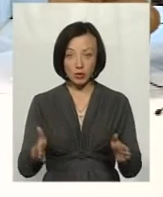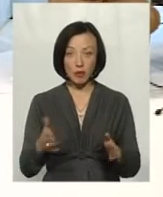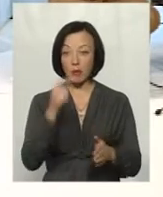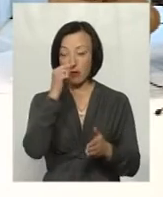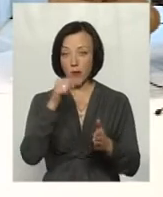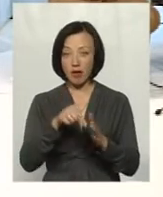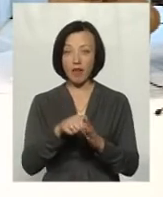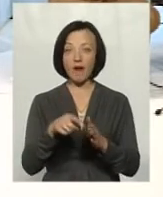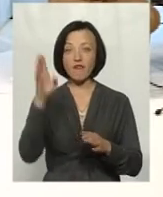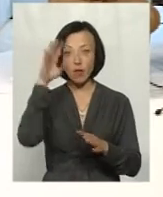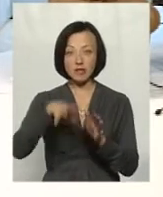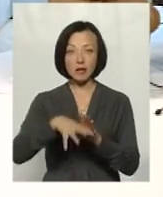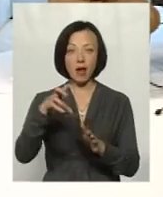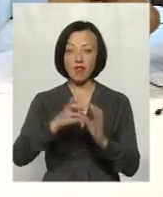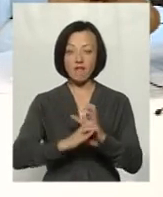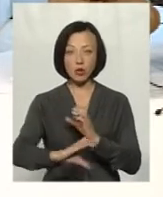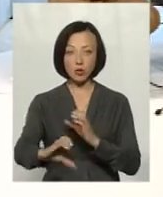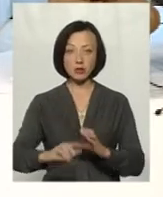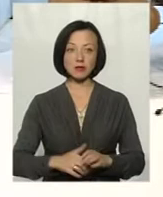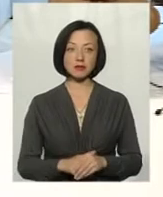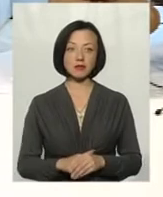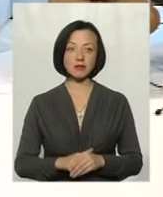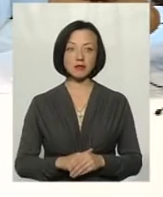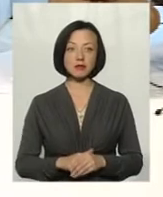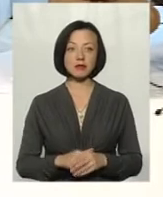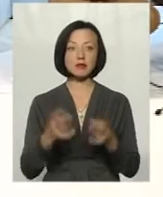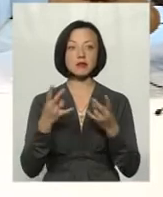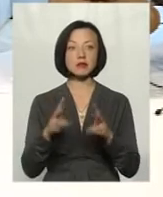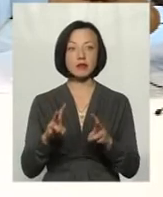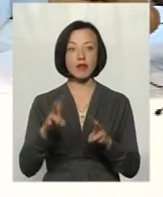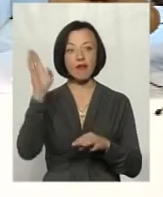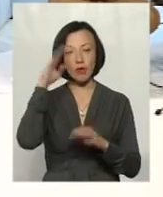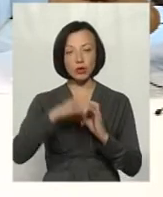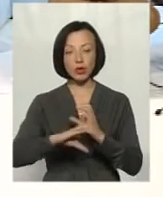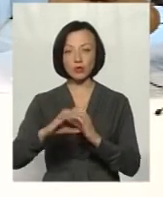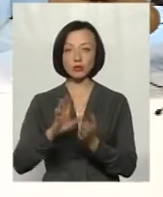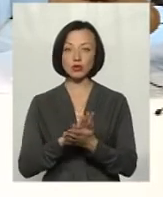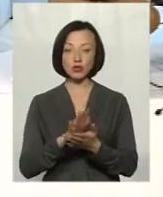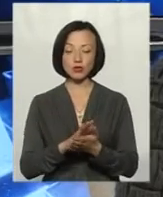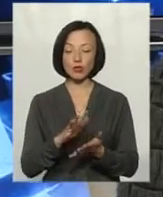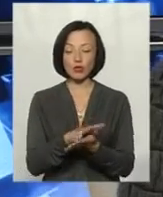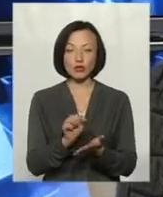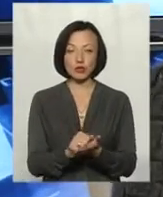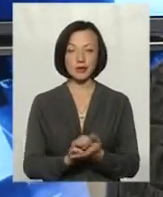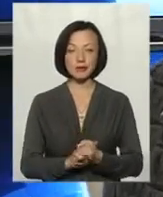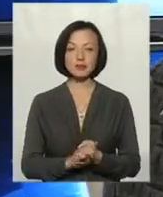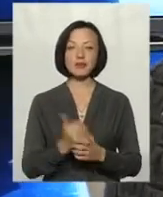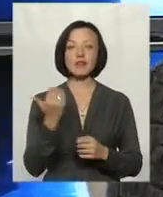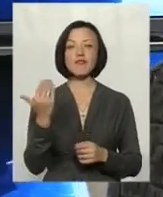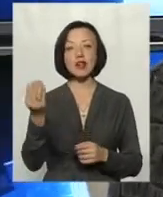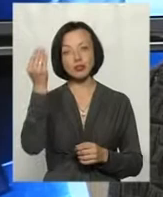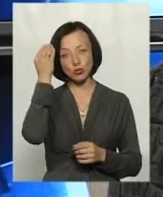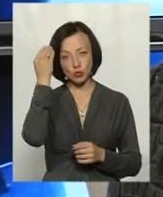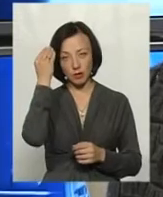в водозабор, а не в водогони. Тобто говорили пошкоджені водогони. Віталій Борисович, ваша думка?